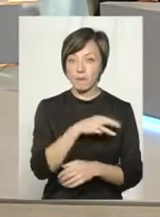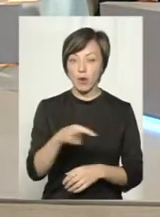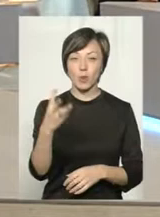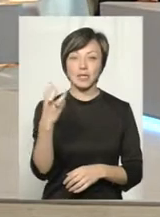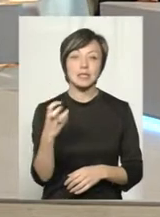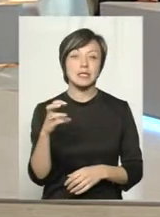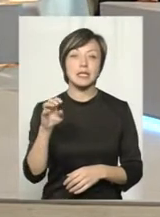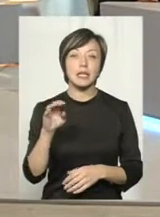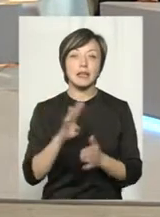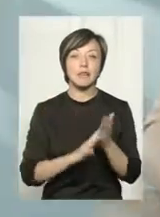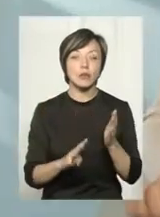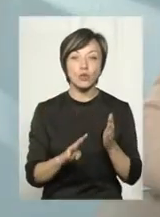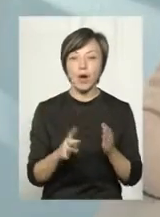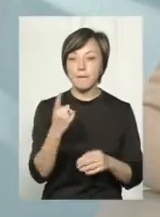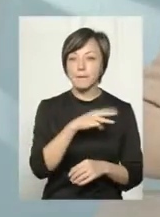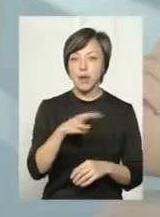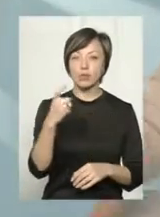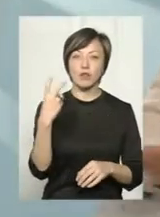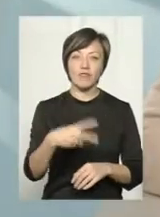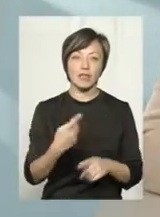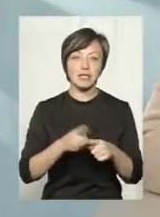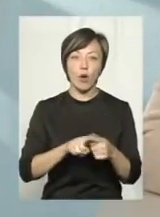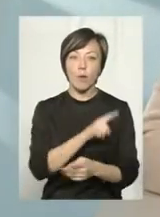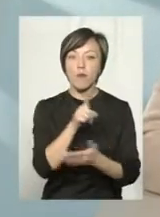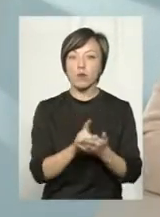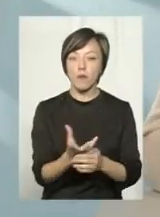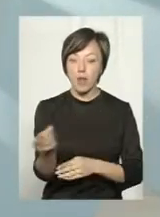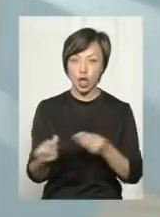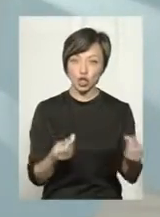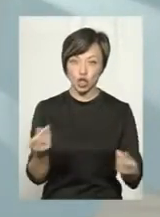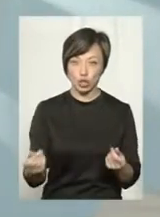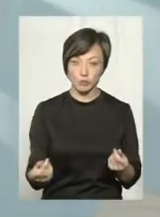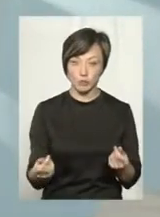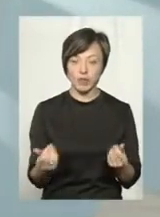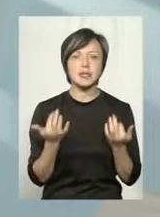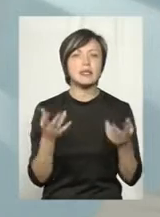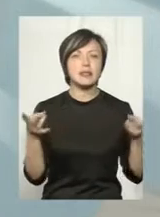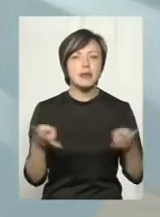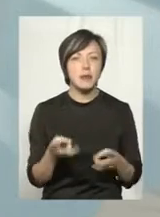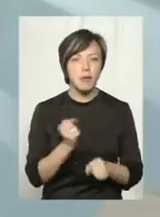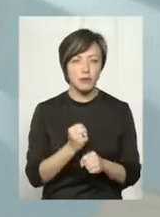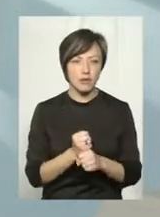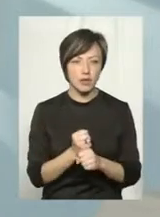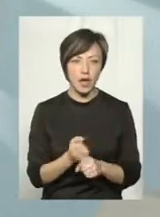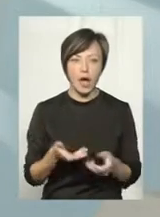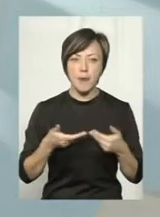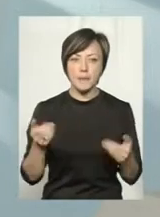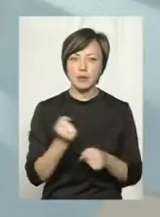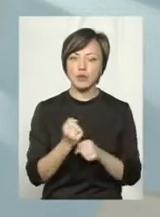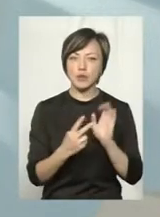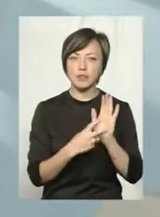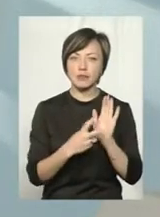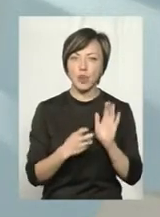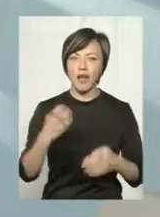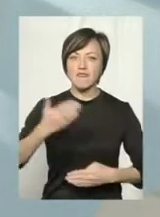390, 1 млн 120 – це обов'язкові платежі. Скільки треба працювати? А ми працюємо по 700